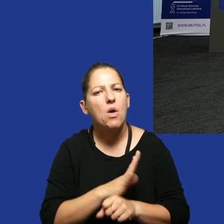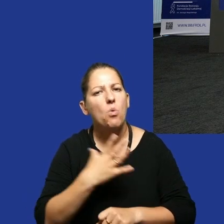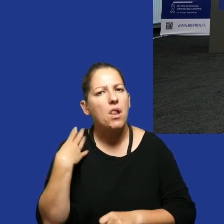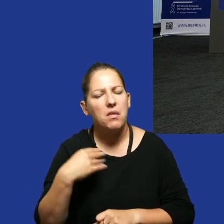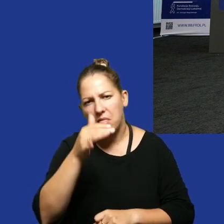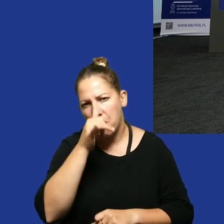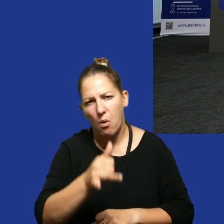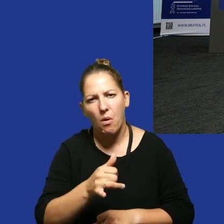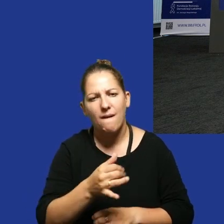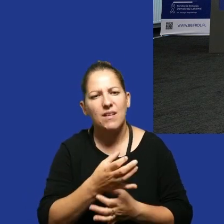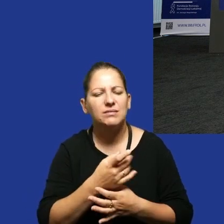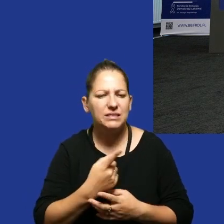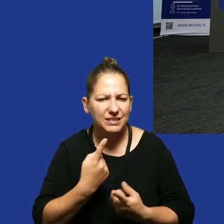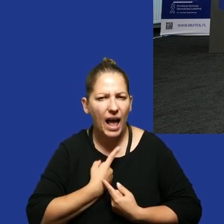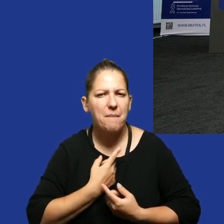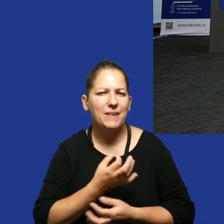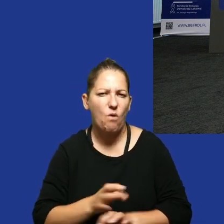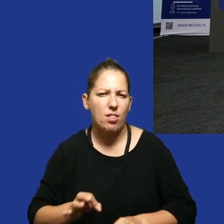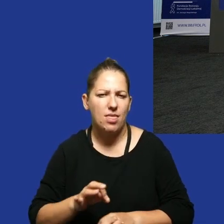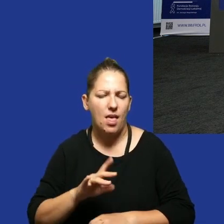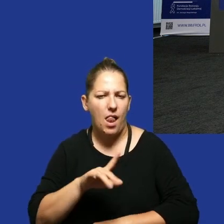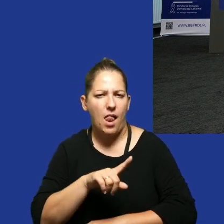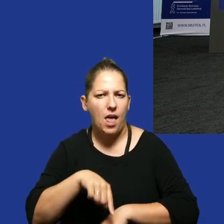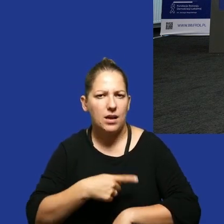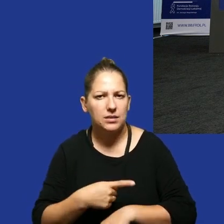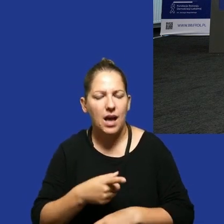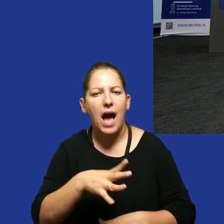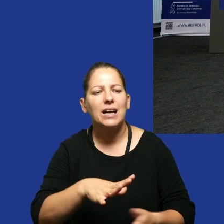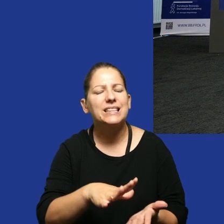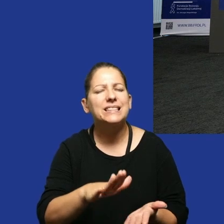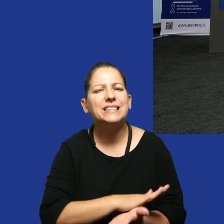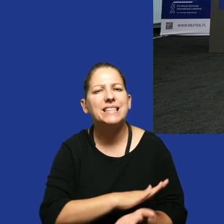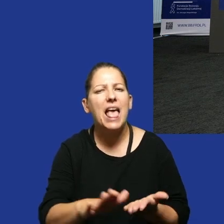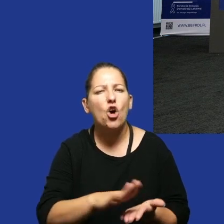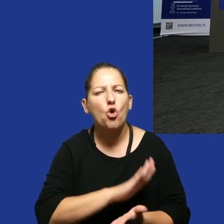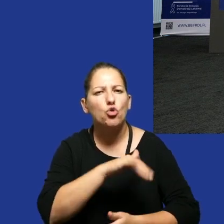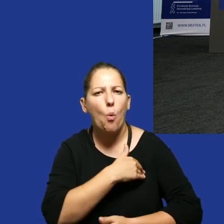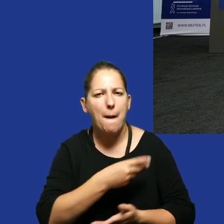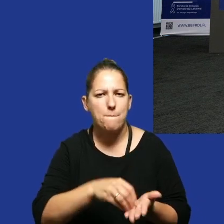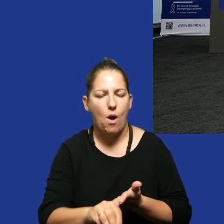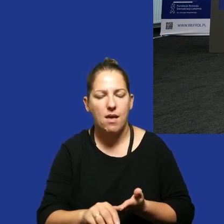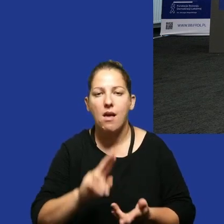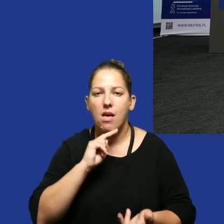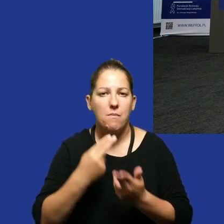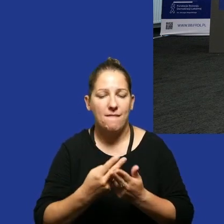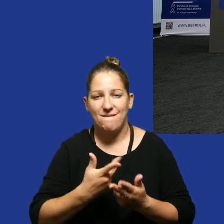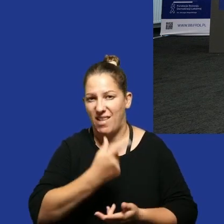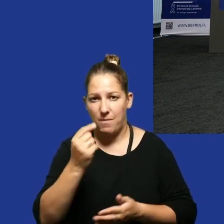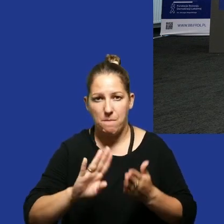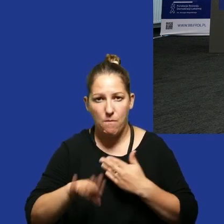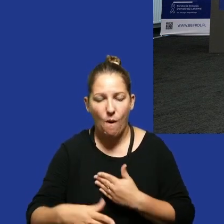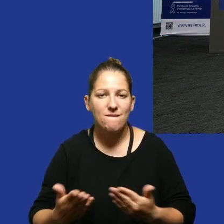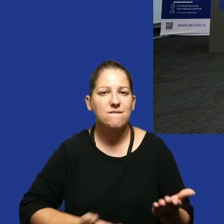nie mogą zwalniać się z lekcji, a ksero w szkole jest płatne, to zamiast dostać odpowiedź, to po dwóch dniach dostaliśmy